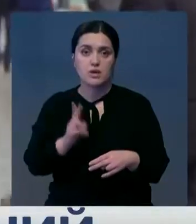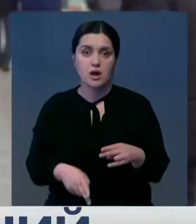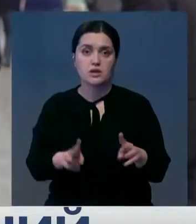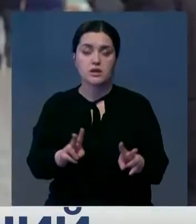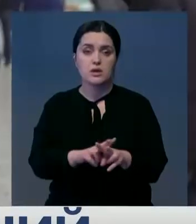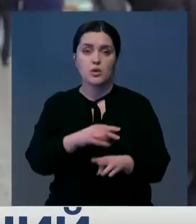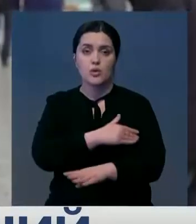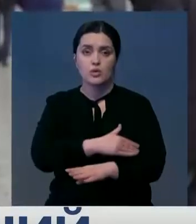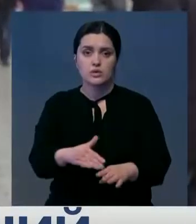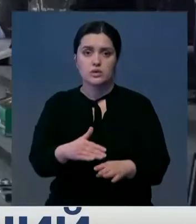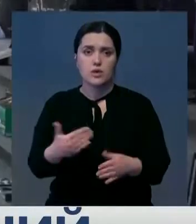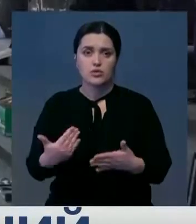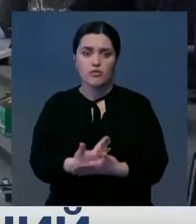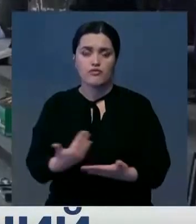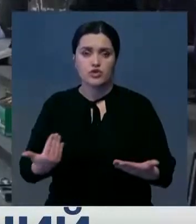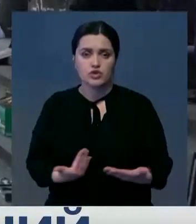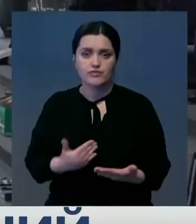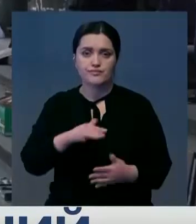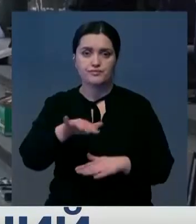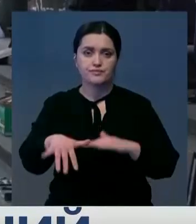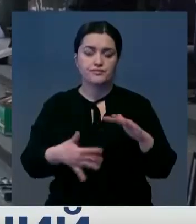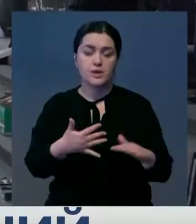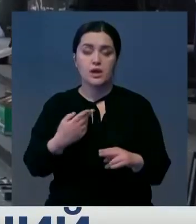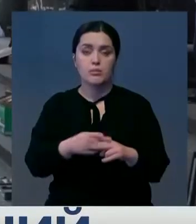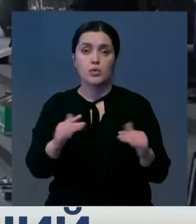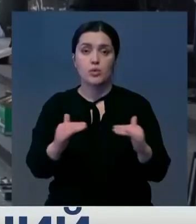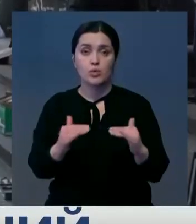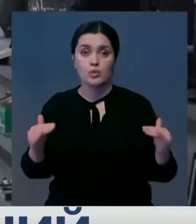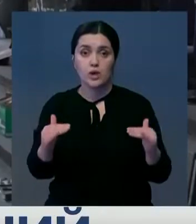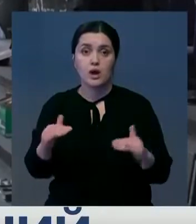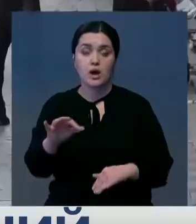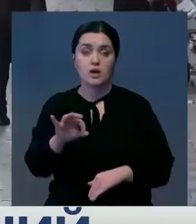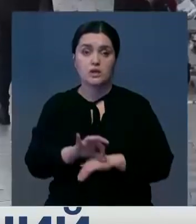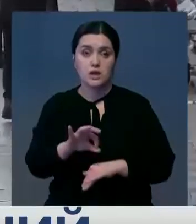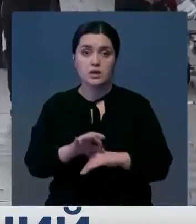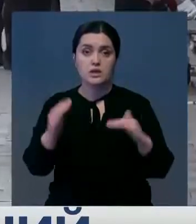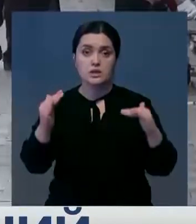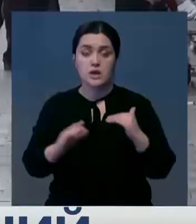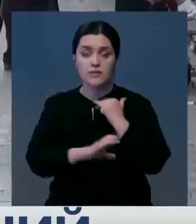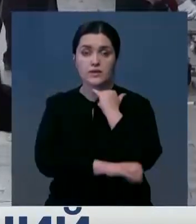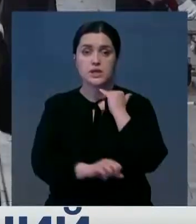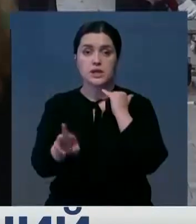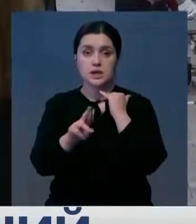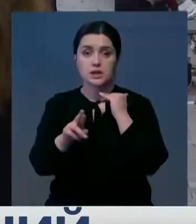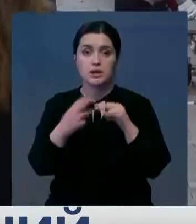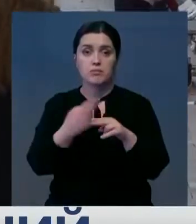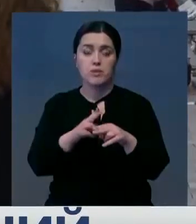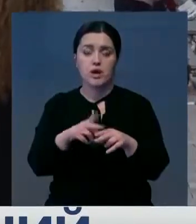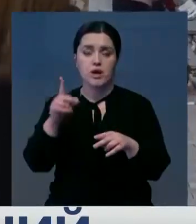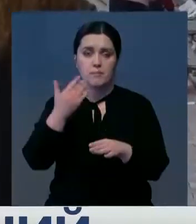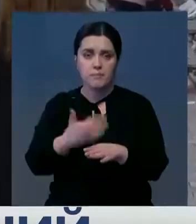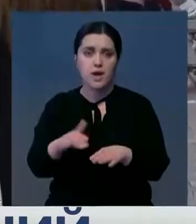вновь наполняются жизнью. В конце января в Грузии уровень зараженных стал снижаться. И в некоторых регионах постепенно снимались